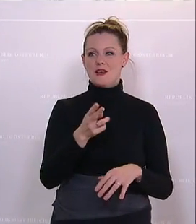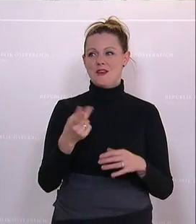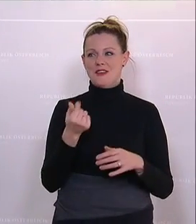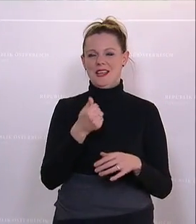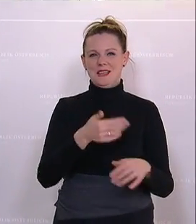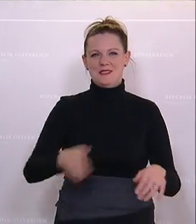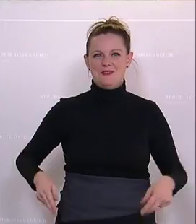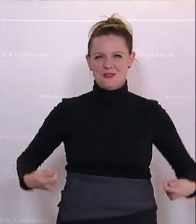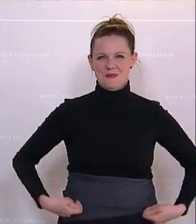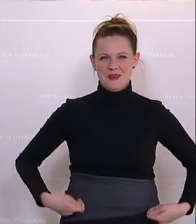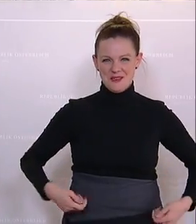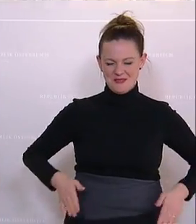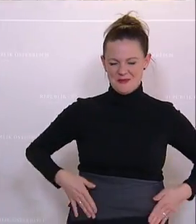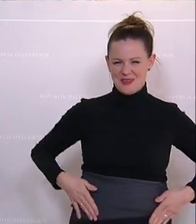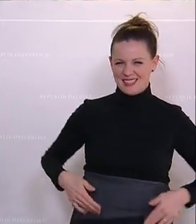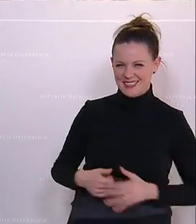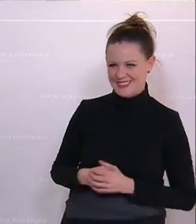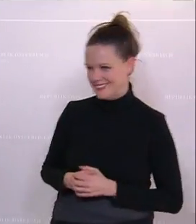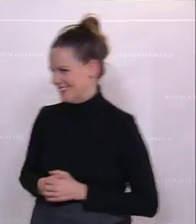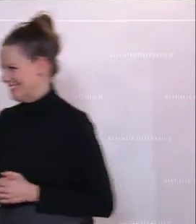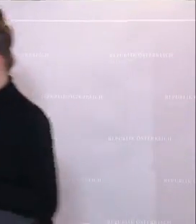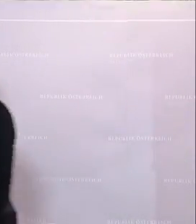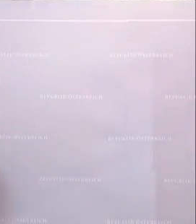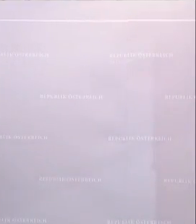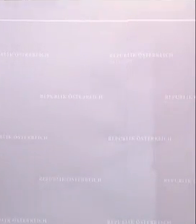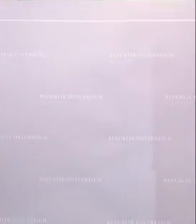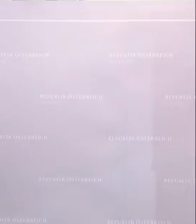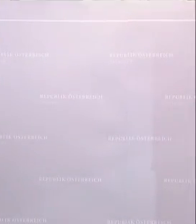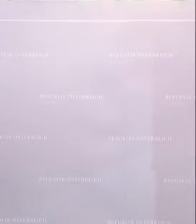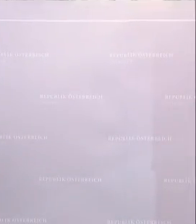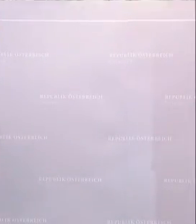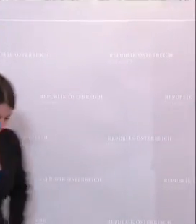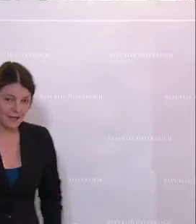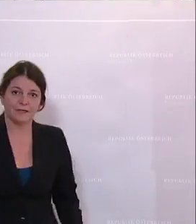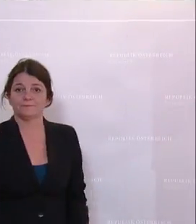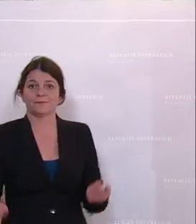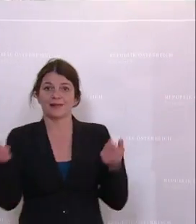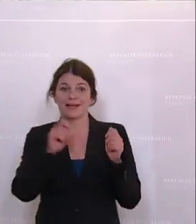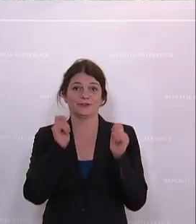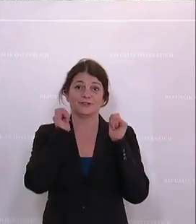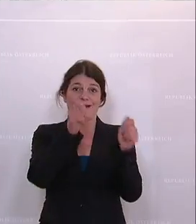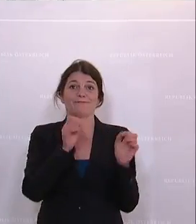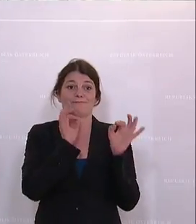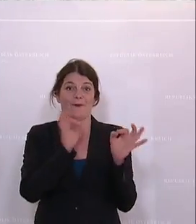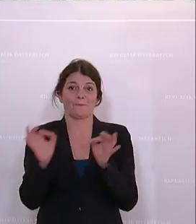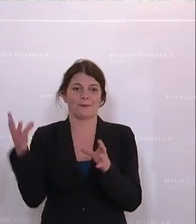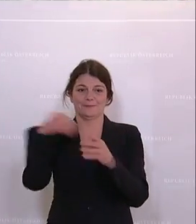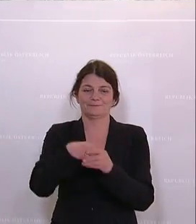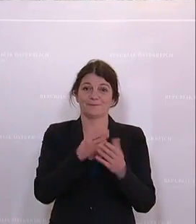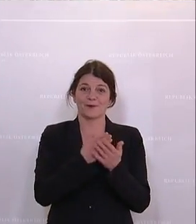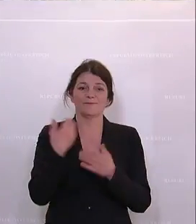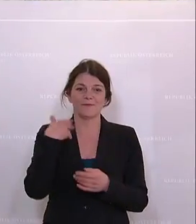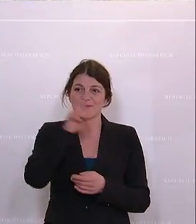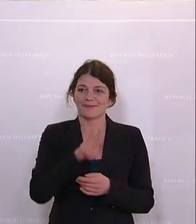Dietmar Keck von der SPÖ beantragt die Umsetzung von Impfanreizen wie die Durchführung einer Impflotterie. ÖVP, Grüne und SPÖ haben hier heute